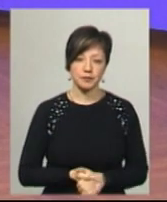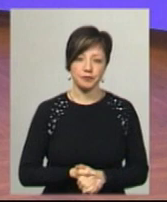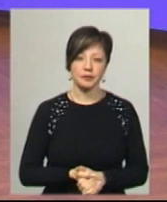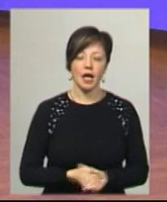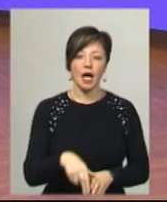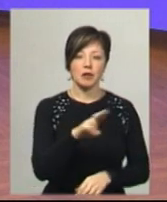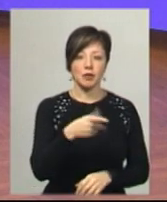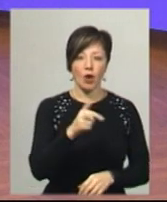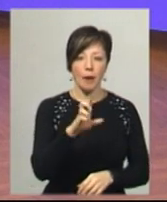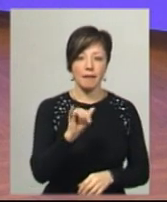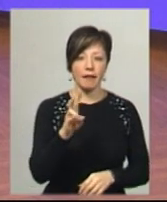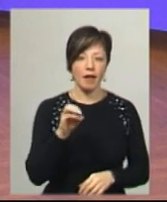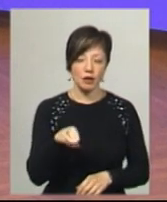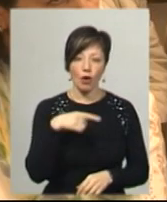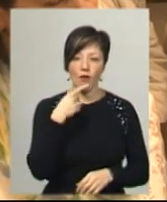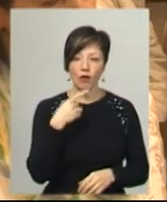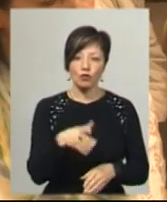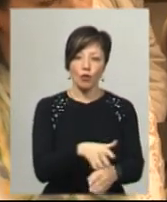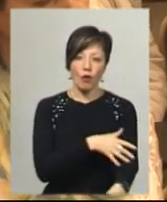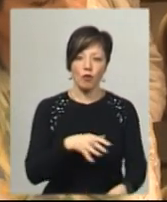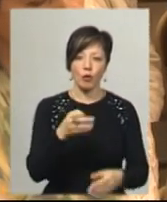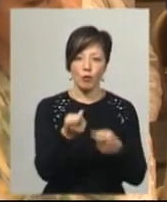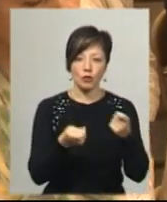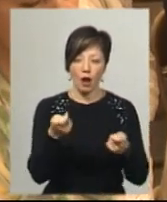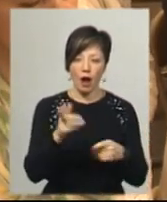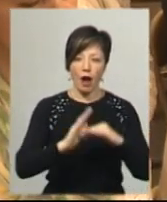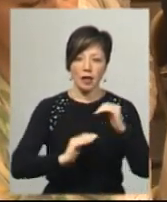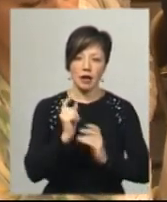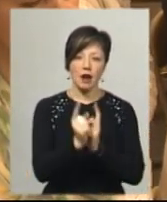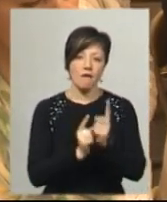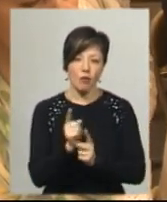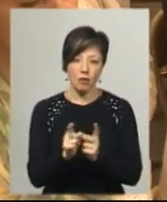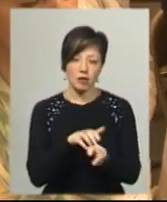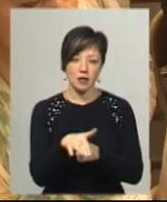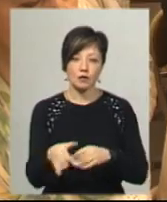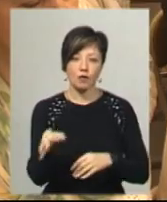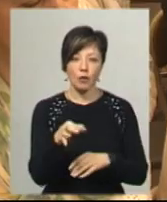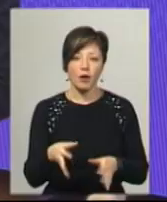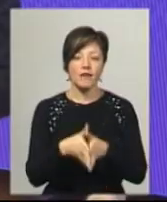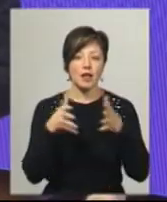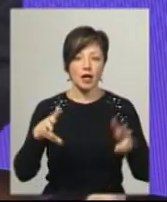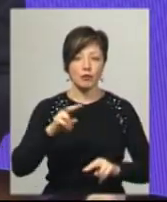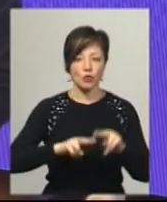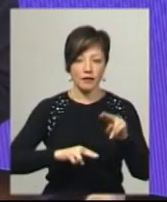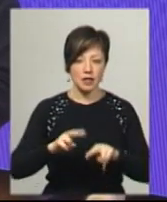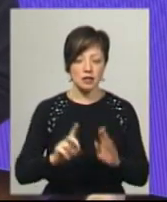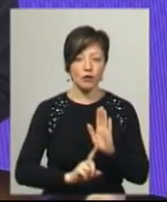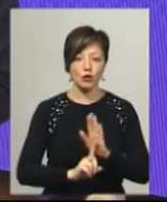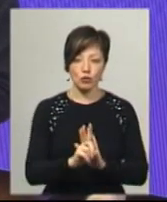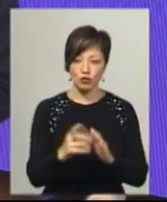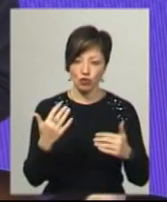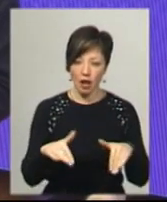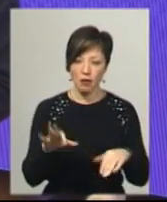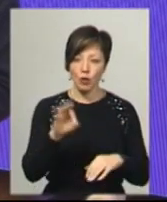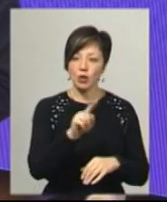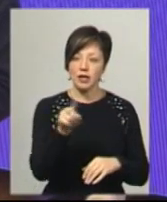Дмитро Габінет говорив довго і про все потроху. Про кадри, про реформи та їх реалізацію в області, про велике будівництво, яке розпочали, та